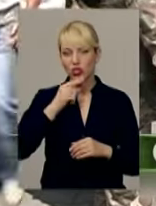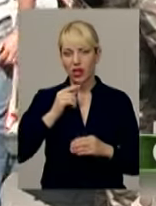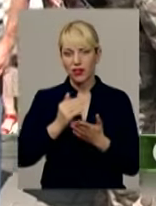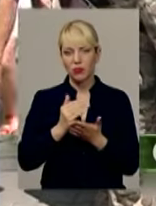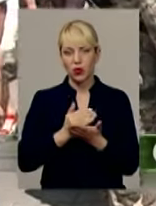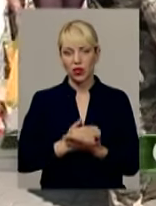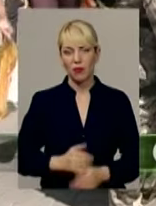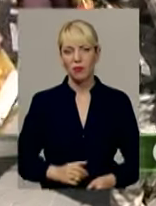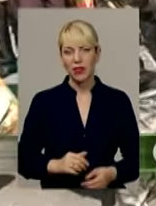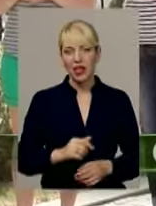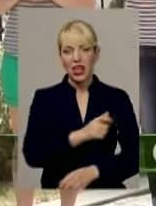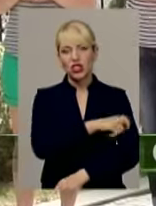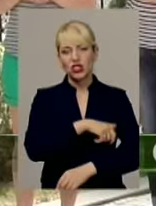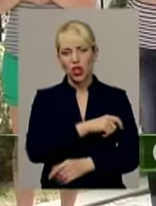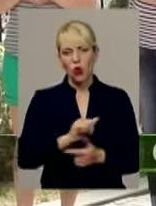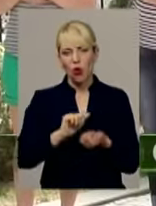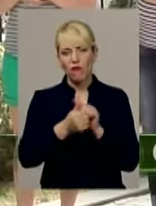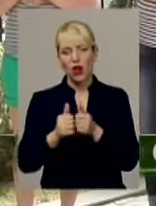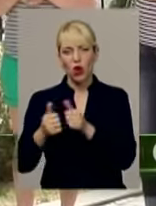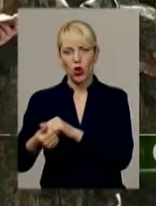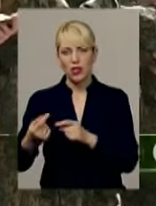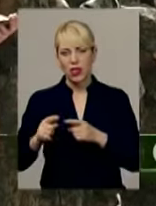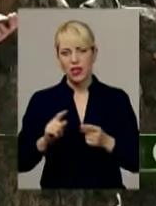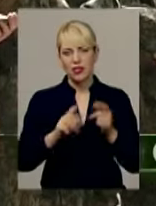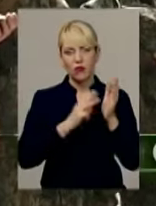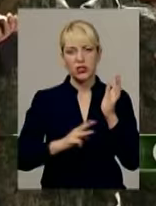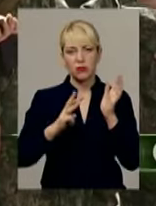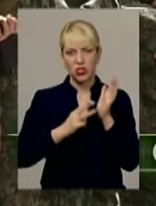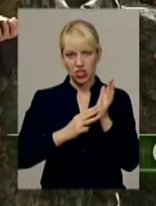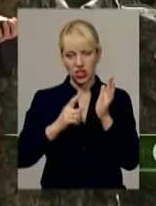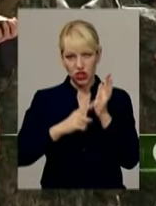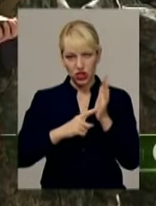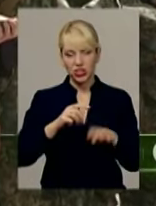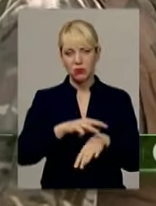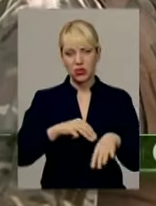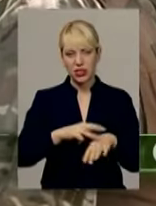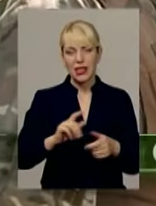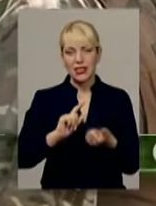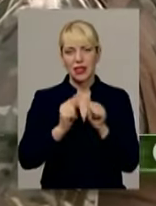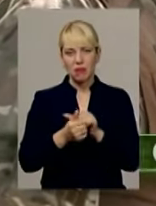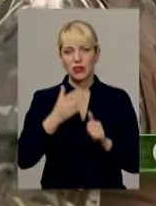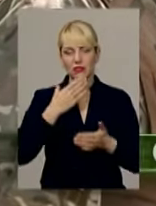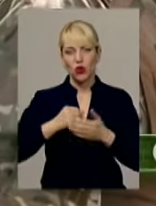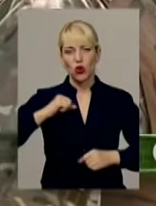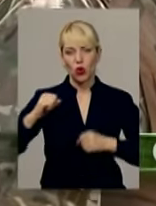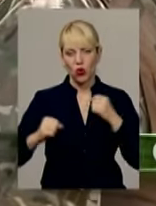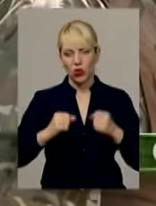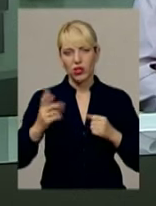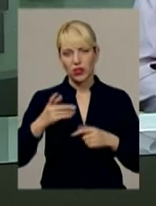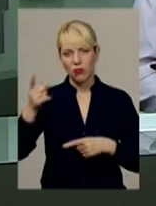Чергова ротація. 86 подільських правоохоронців замінять у зоні АТО своїх колег, які сьогодні повернулися на Хмельниччину.